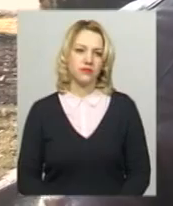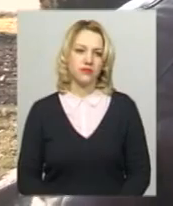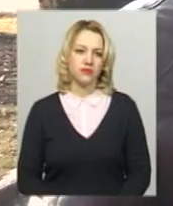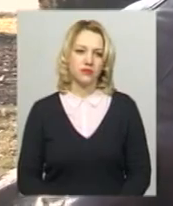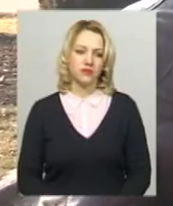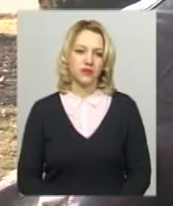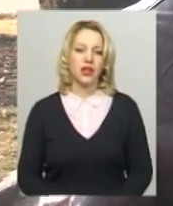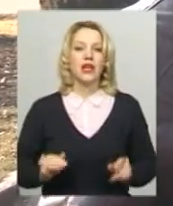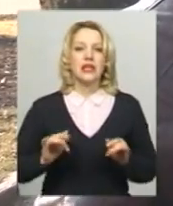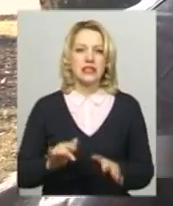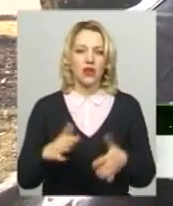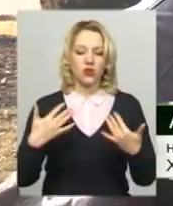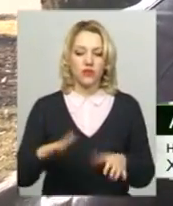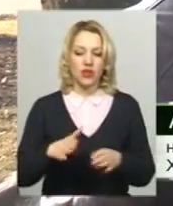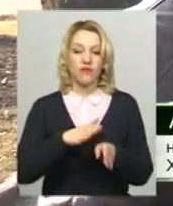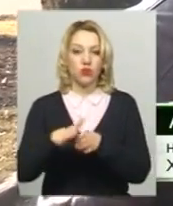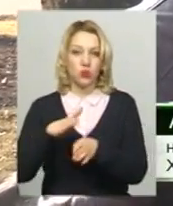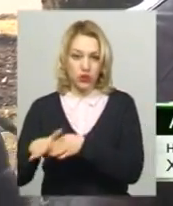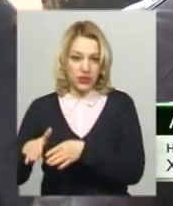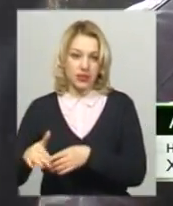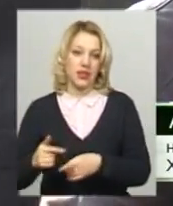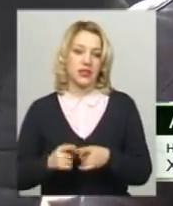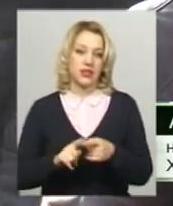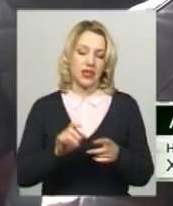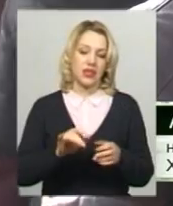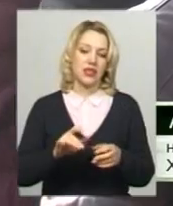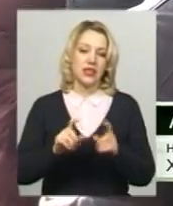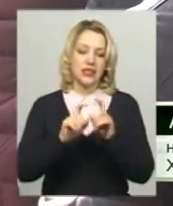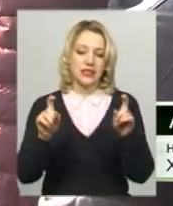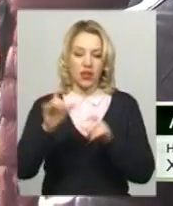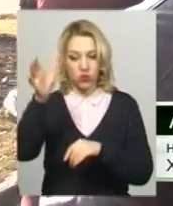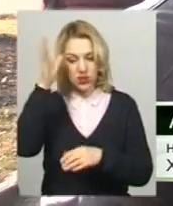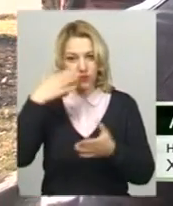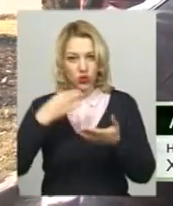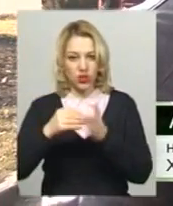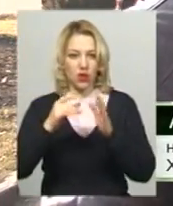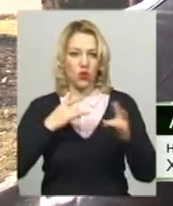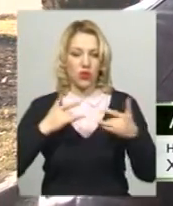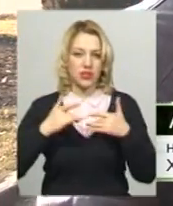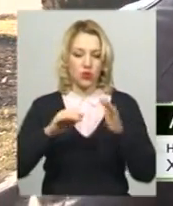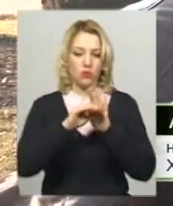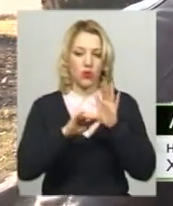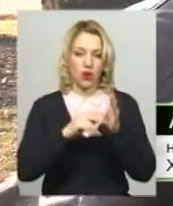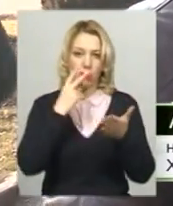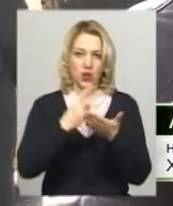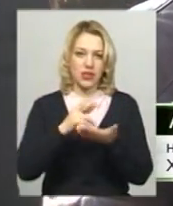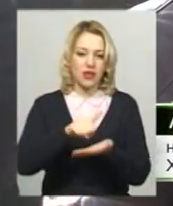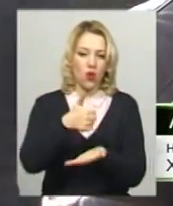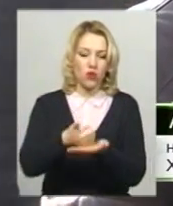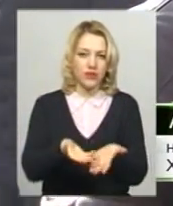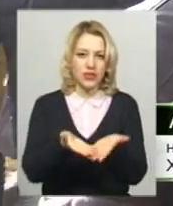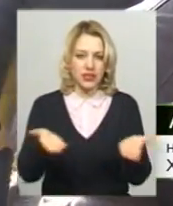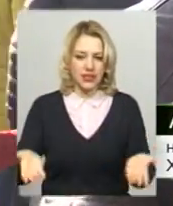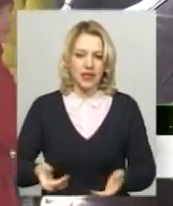Ряд заходів вже відбувся, це і заклади освіти свої концертну програму показали на головній сцені, заклади